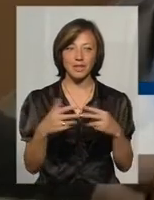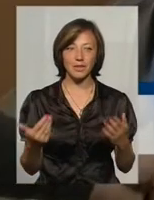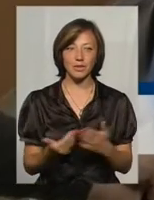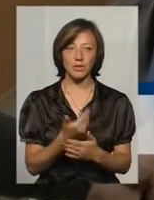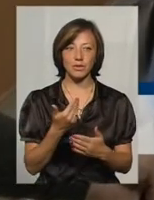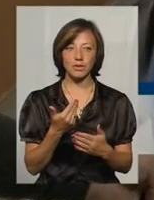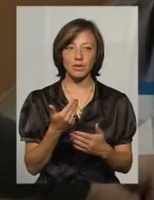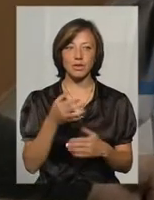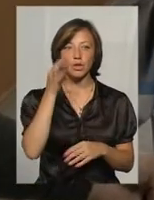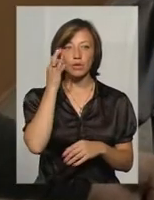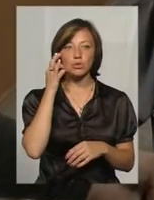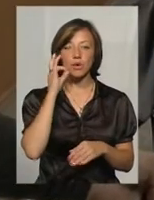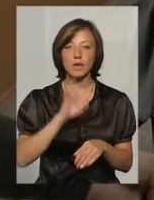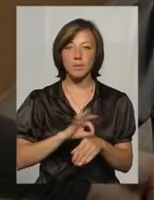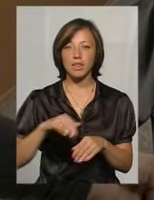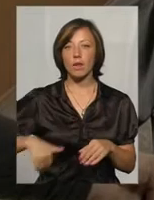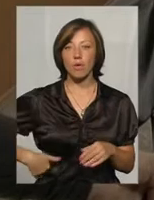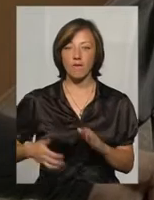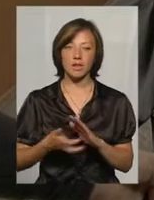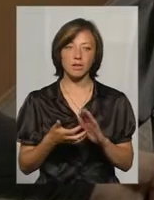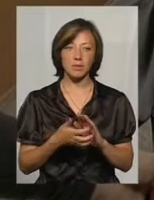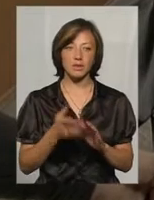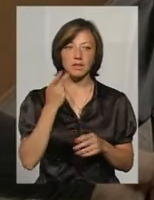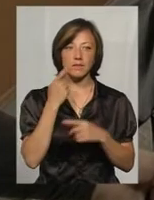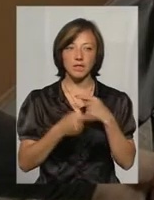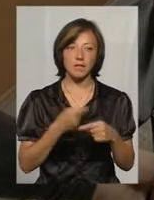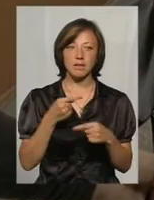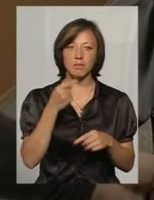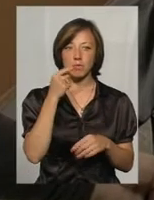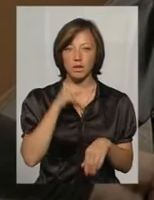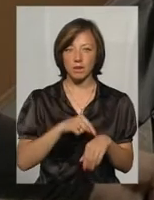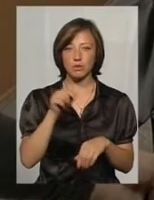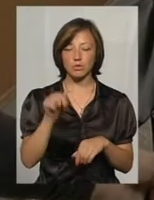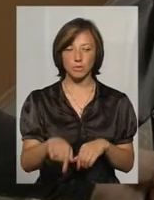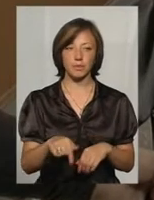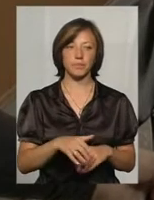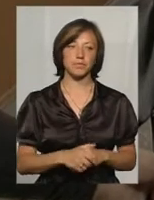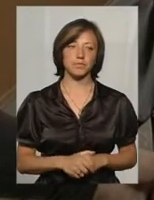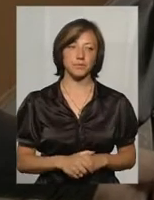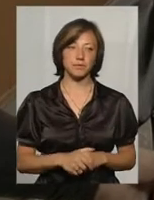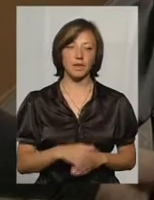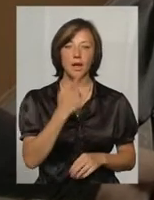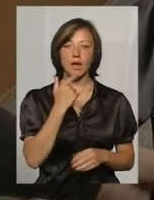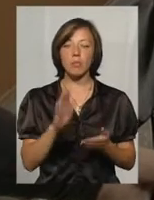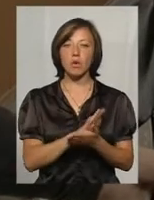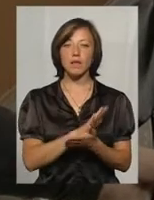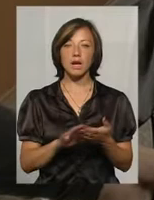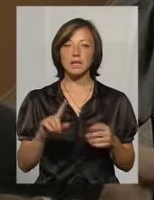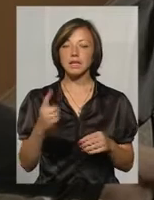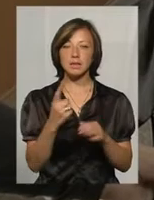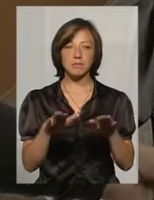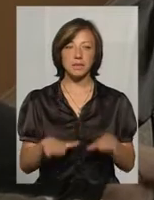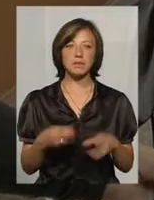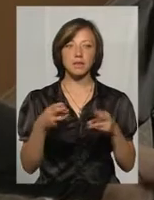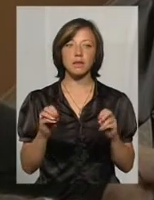Стискровий діабет, теркова недостатньо. І завжди попадаєшся на гемодіаліз. Я сподіваюся, це єдине місто,